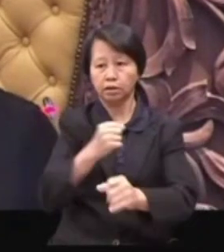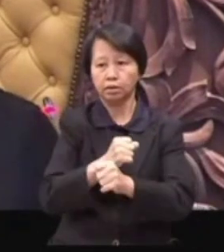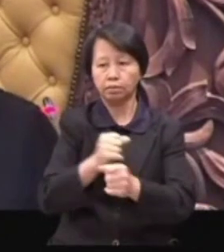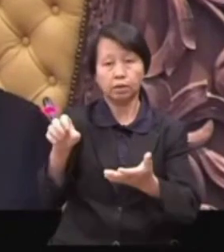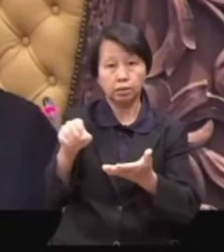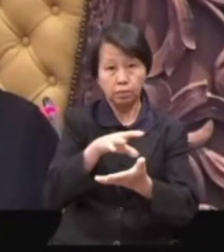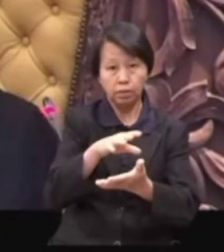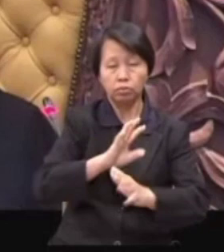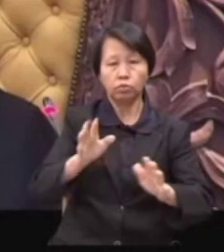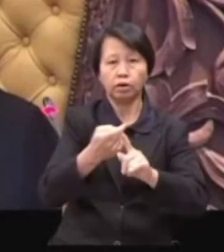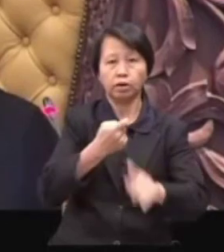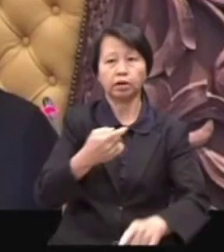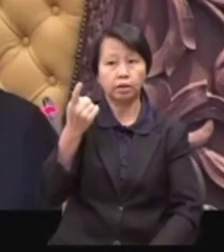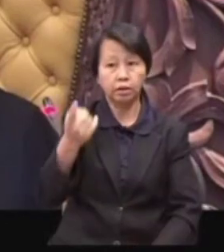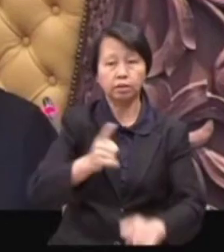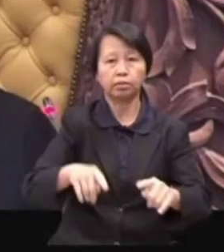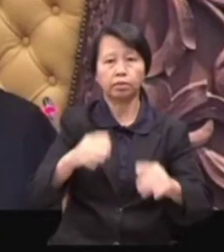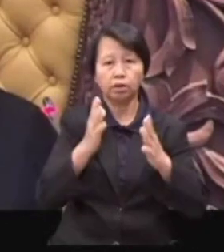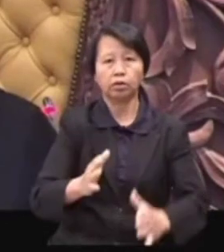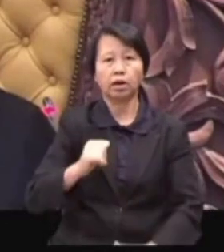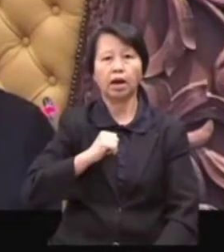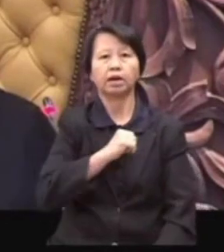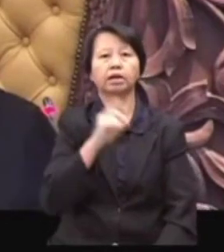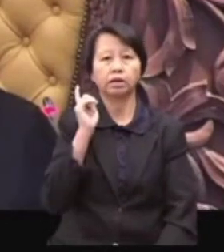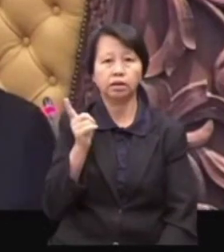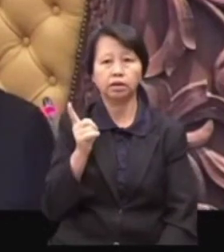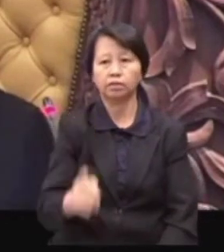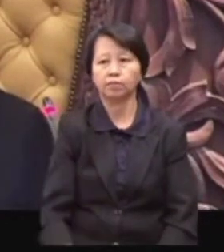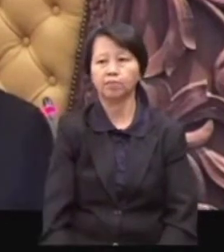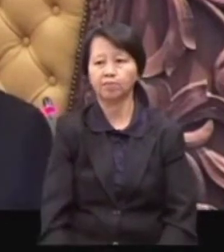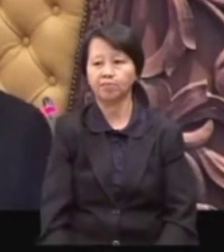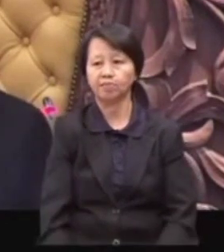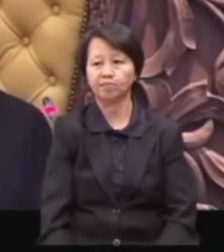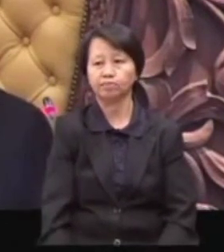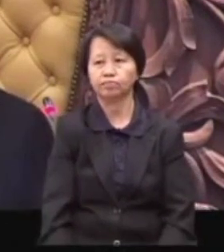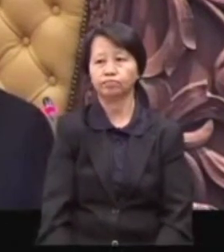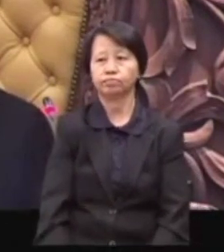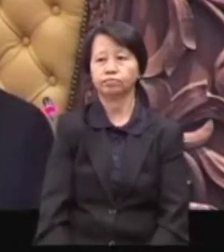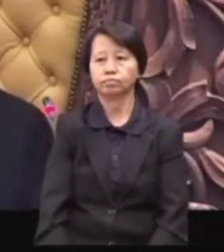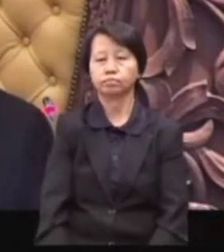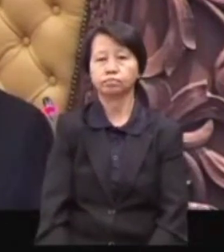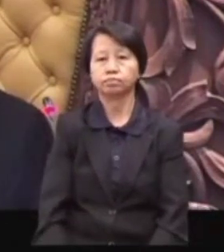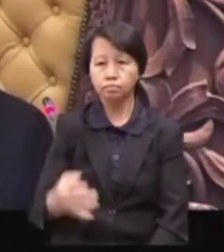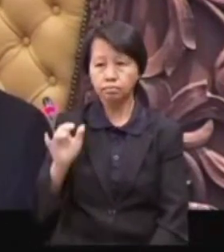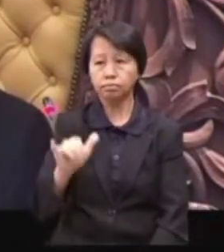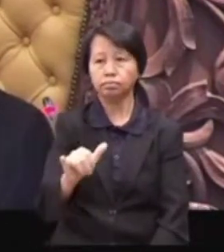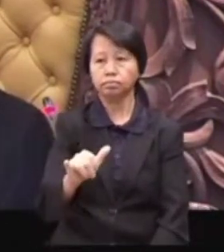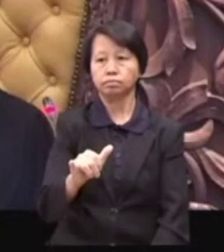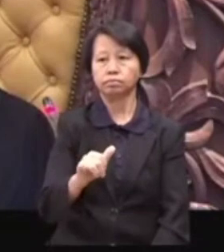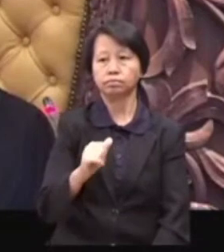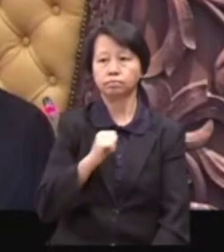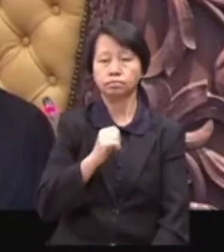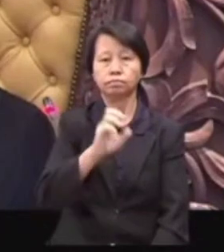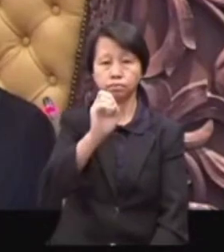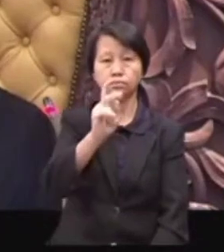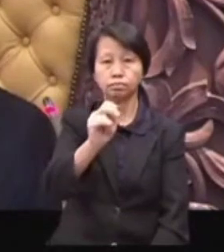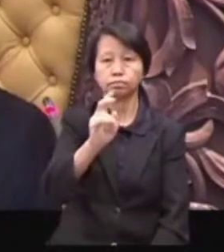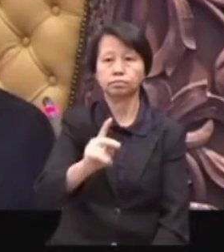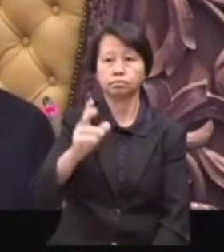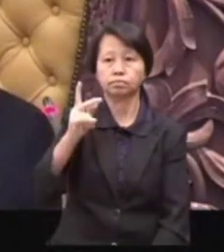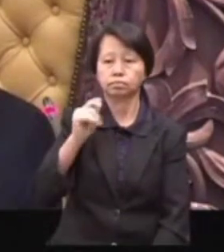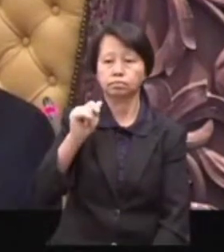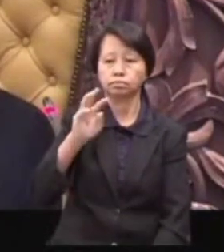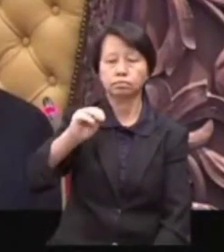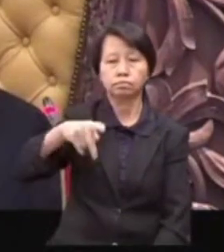salinahnya, bukan daripada dia, tapi oleh ahli dia. Saya tidak menipu. kepada ahli. Okey, Kampar.